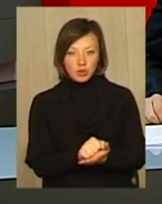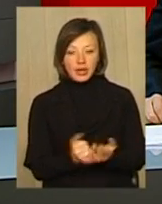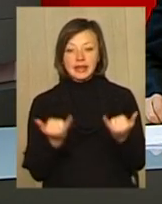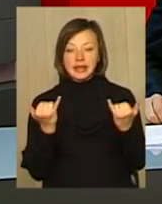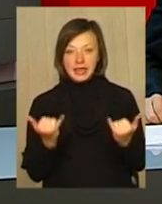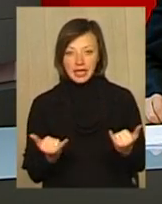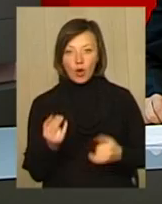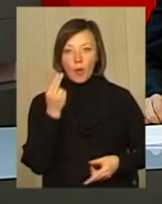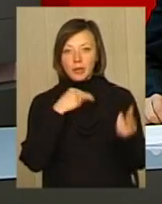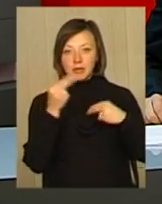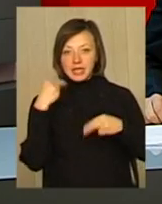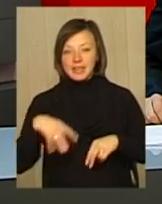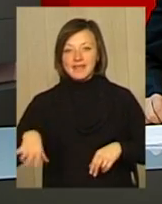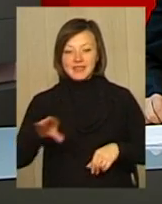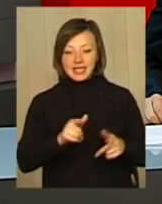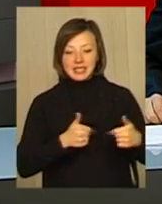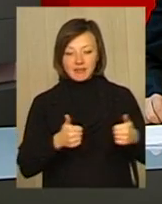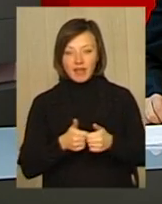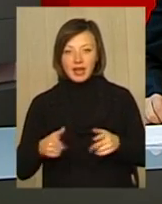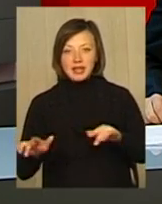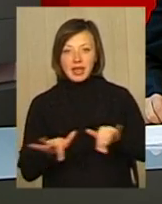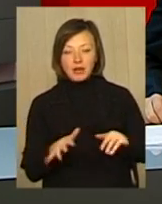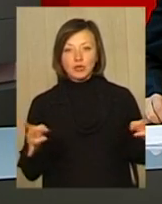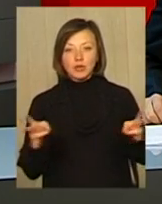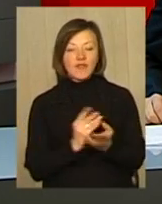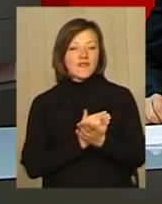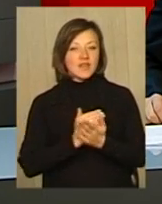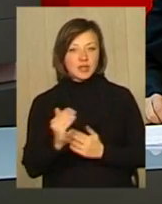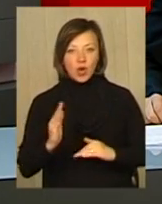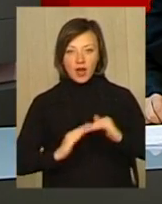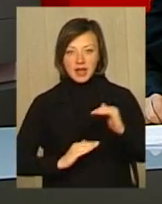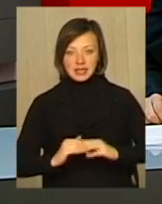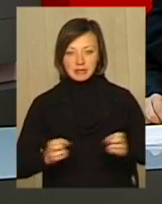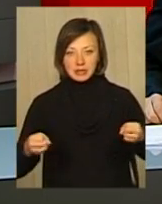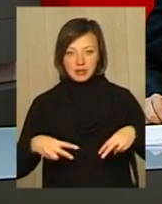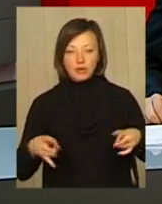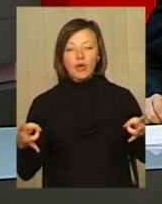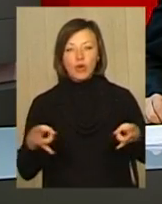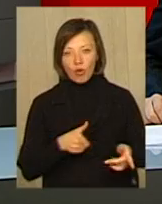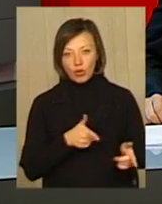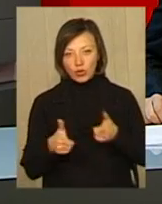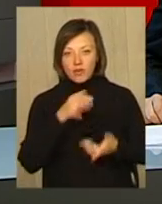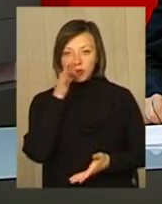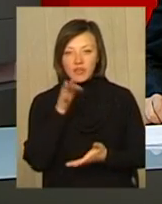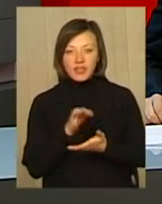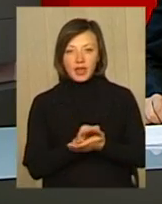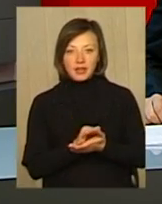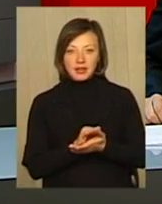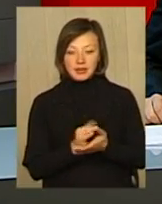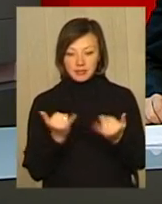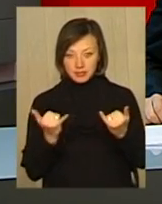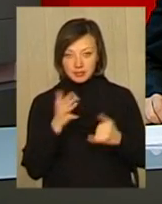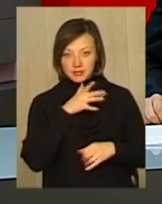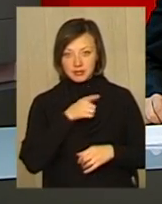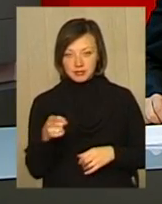Нині оптимізація усіх сфер діяльності потребує висококласних спеціалістів, котрі готові професійно відповідати на виклики часу,